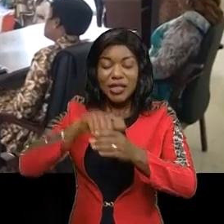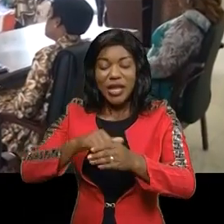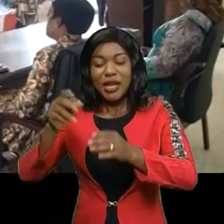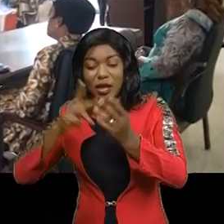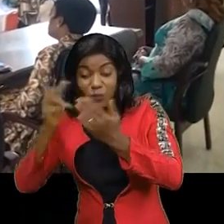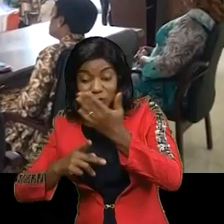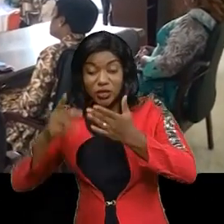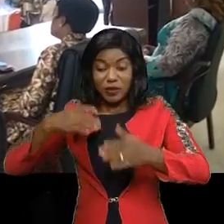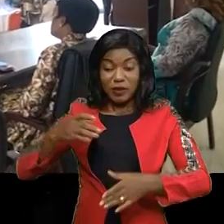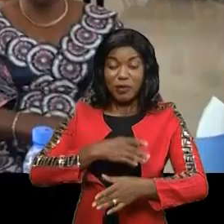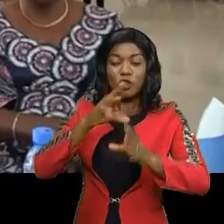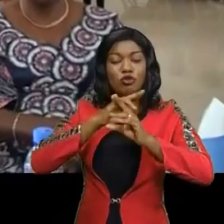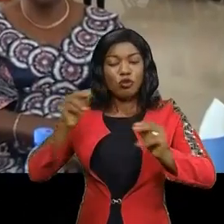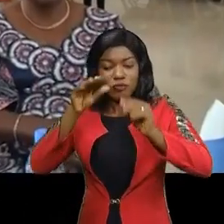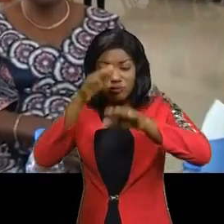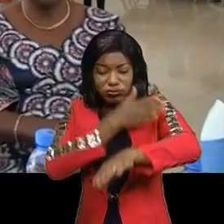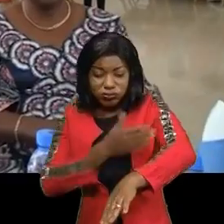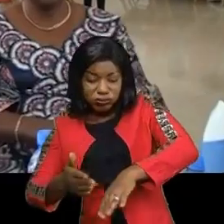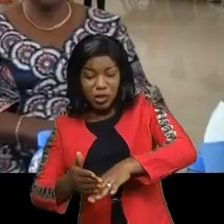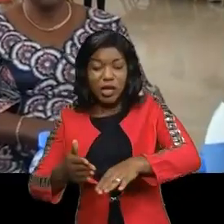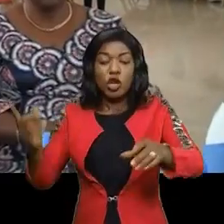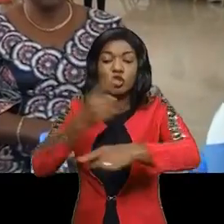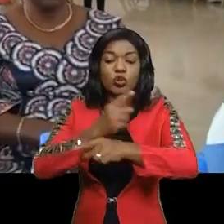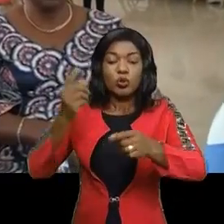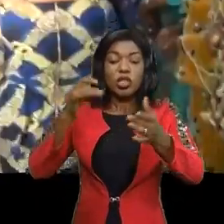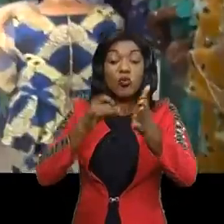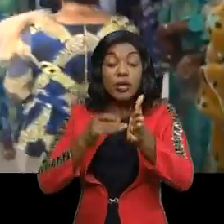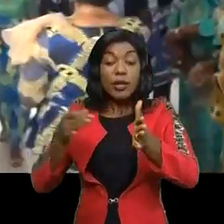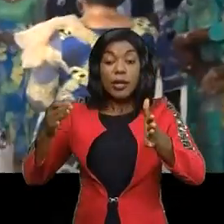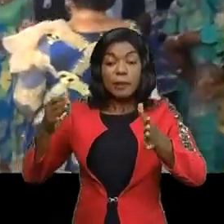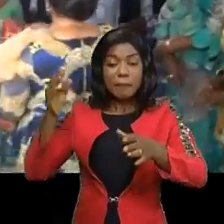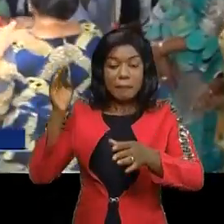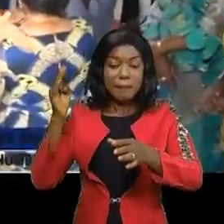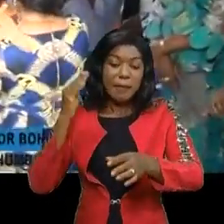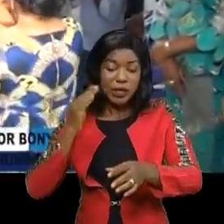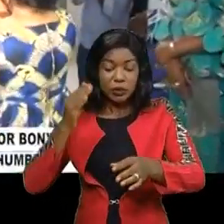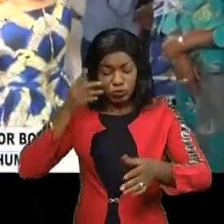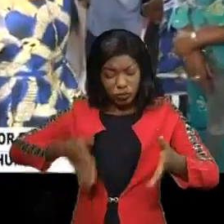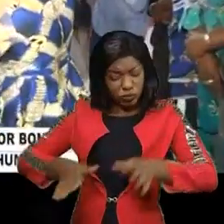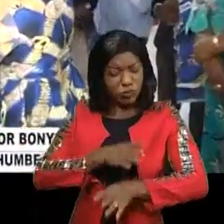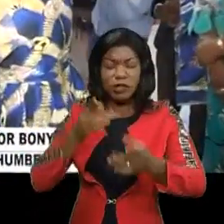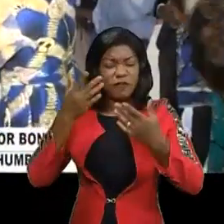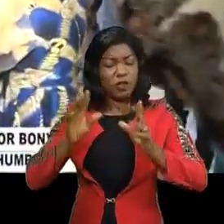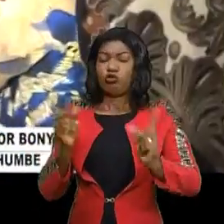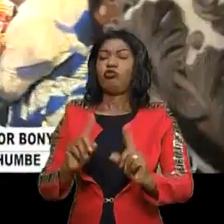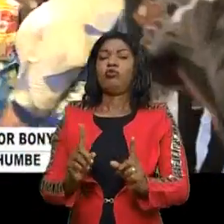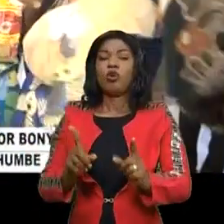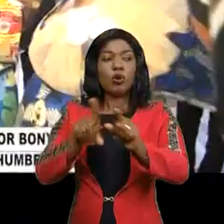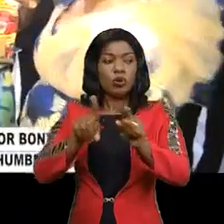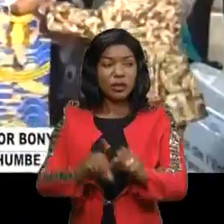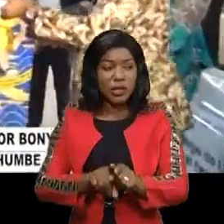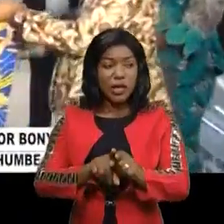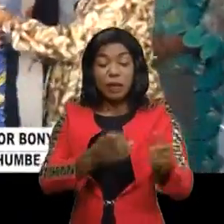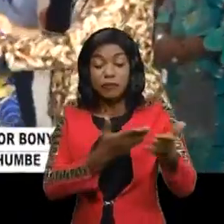projets féminins et non de réduire la journée du 8 mars au port du pagne et autres jouissances. Toutes ces femmes ne sont pas rentrées mais